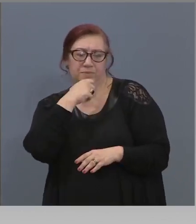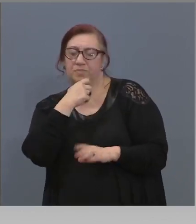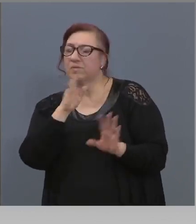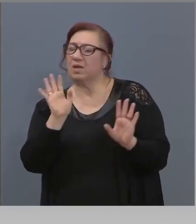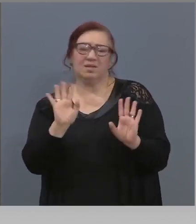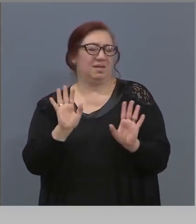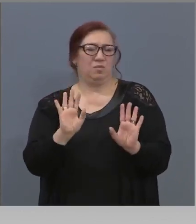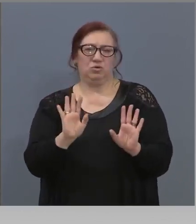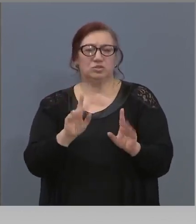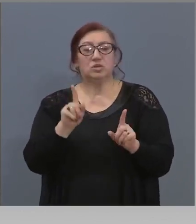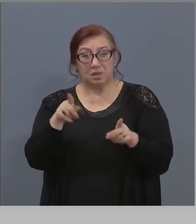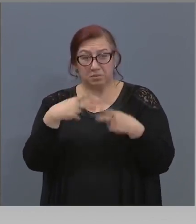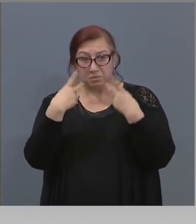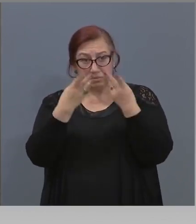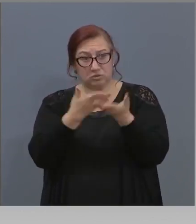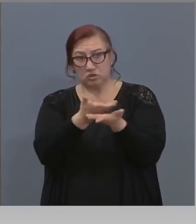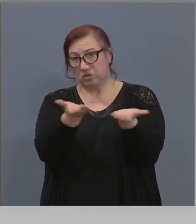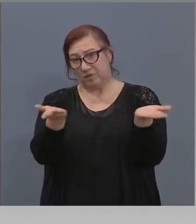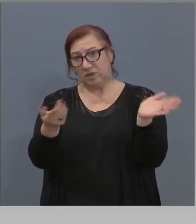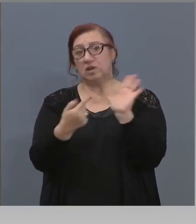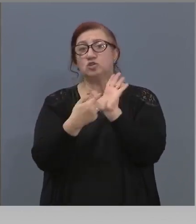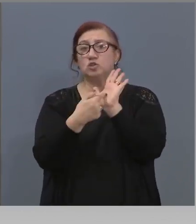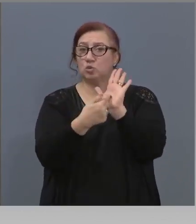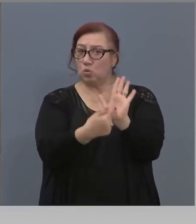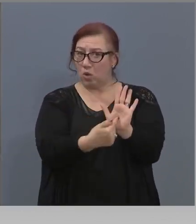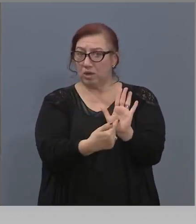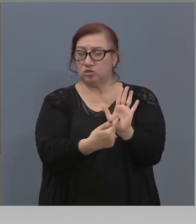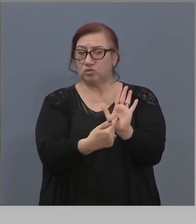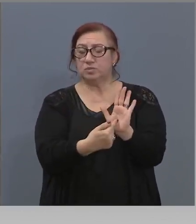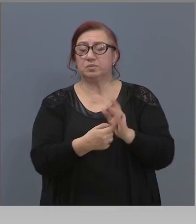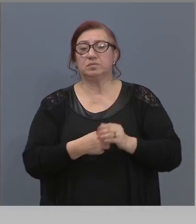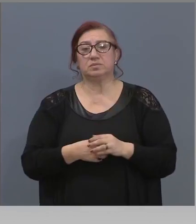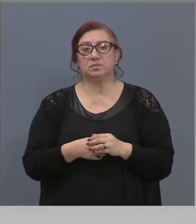така, че ще видите и тази статистика.